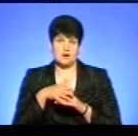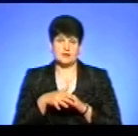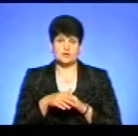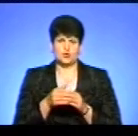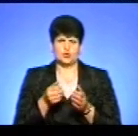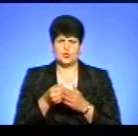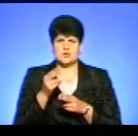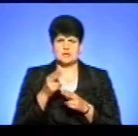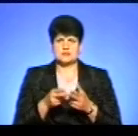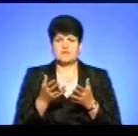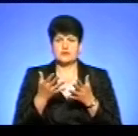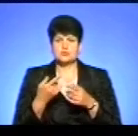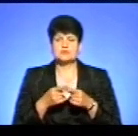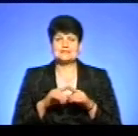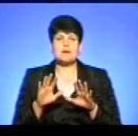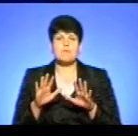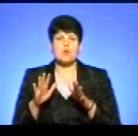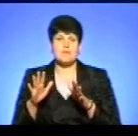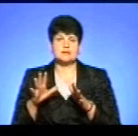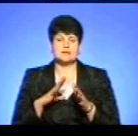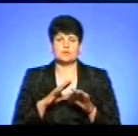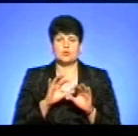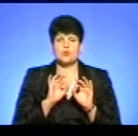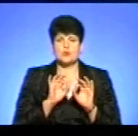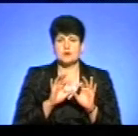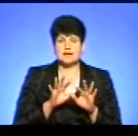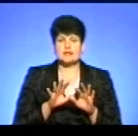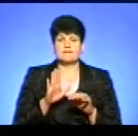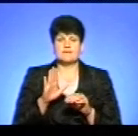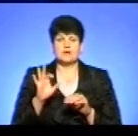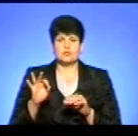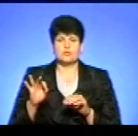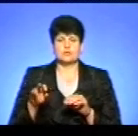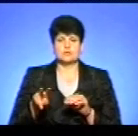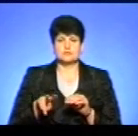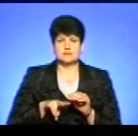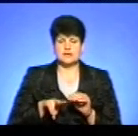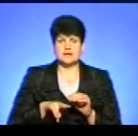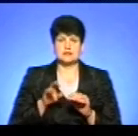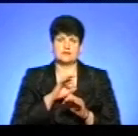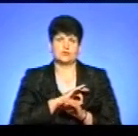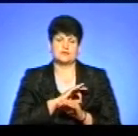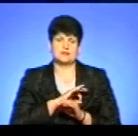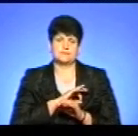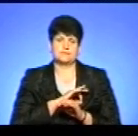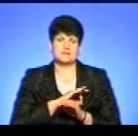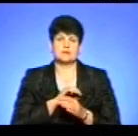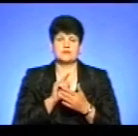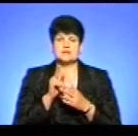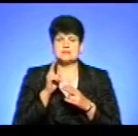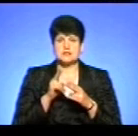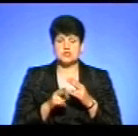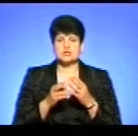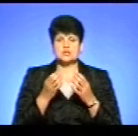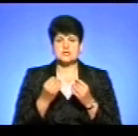кінця з'ясуємо ці моменти, які були проговорені і виконуючі обов'язки, і безпосередньо вихователі. Мусимо завершувати.